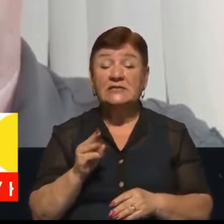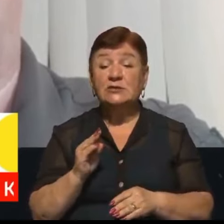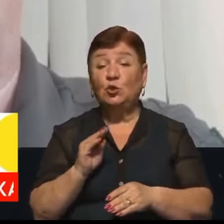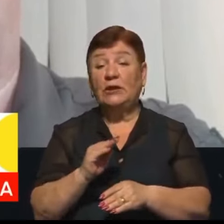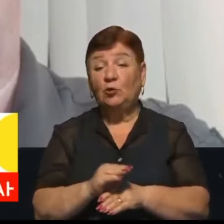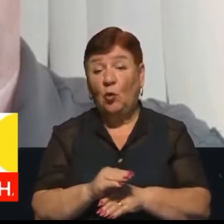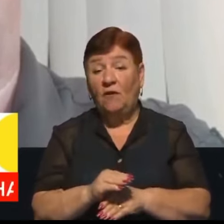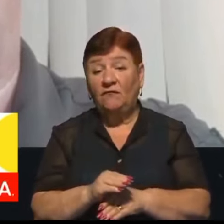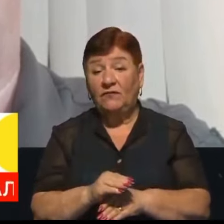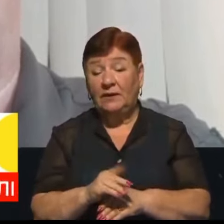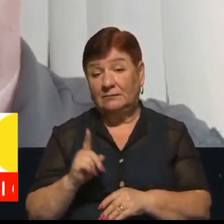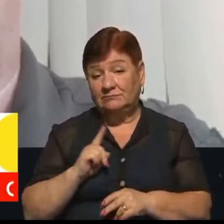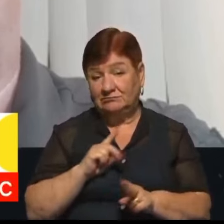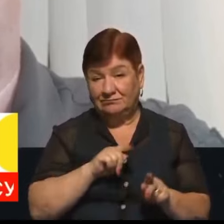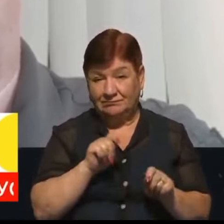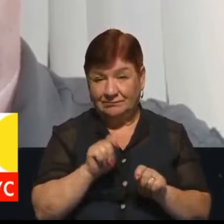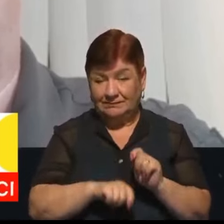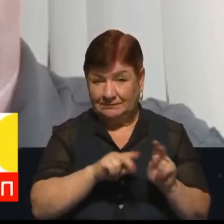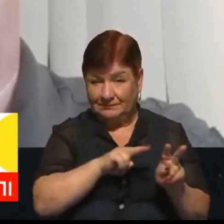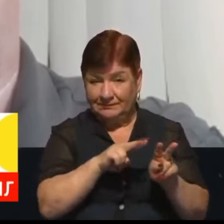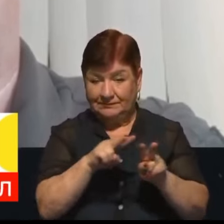наряди, додаткове патрулювання там?